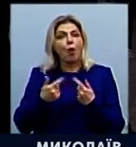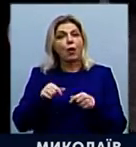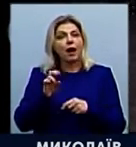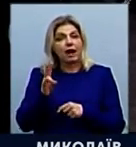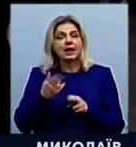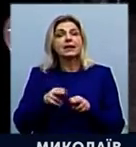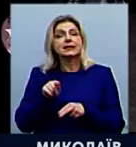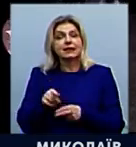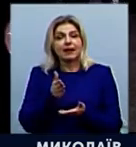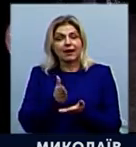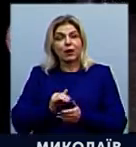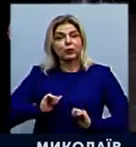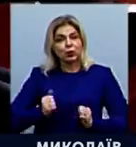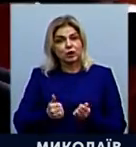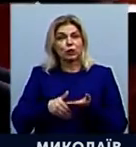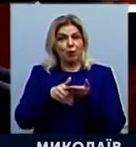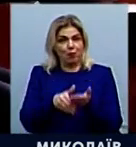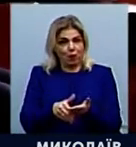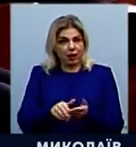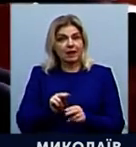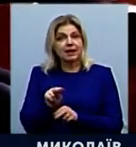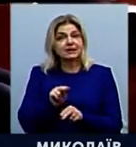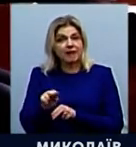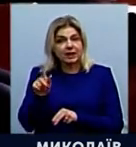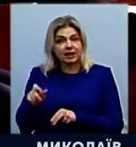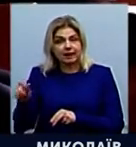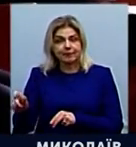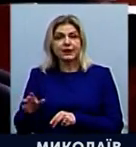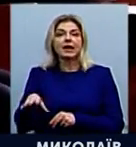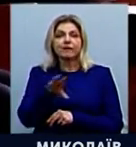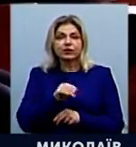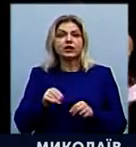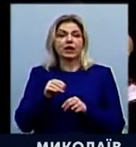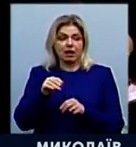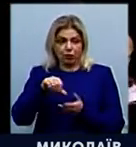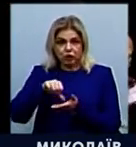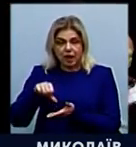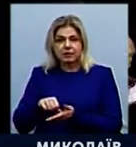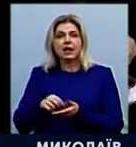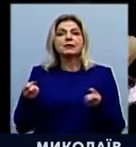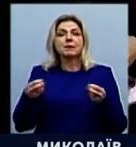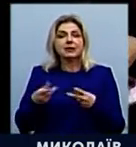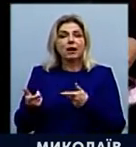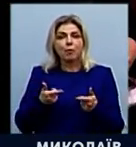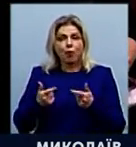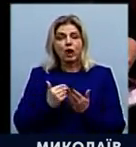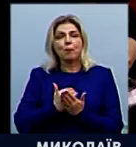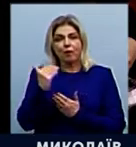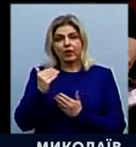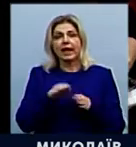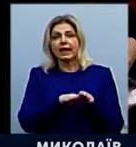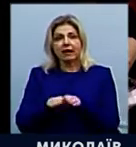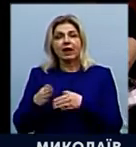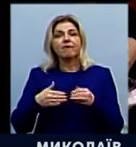друзі, допомога, наставники. Всі шкільні офіцери поліції проходять спеціальну підготовку, підвищують рівень кваліфікації, а